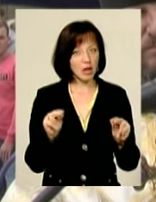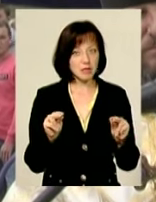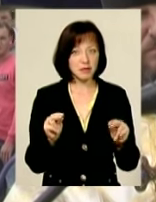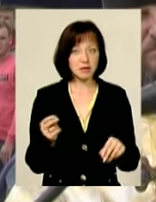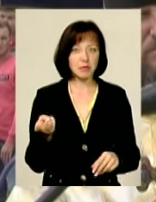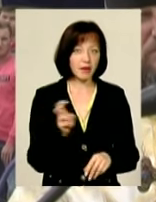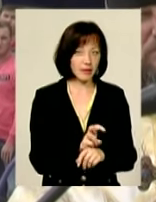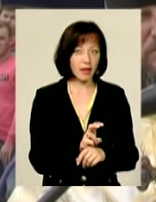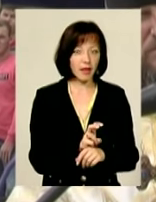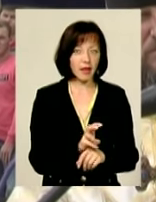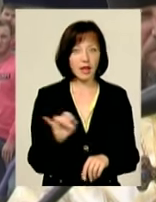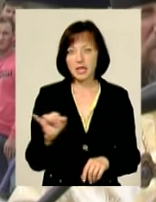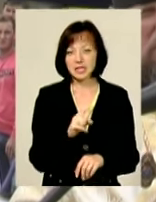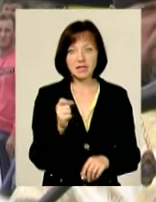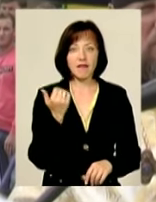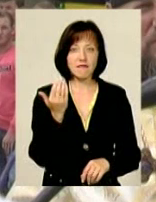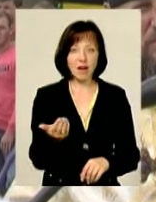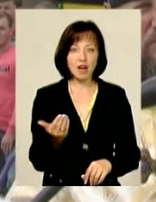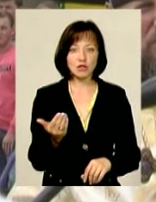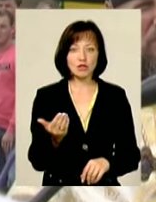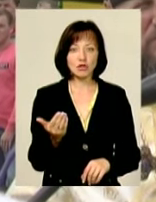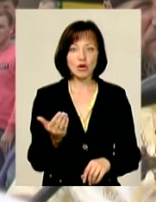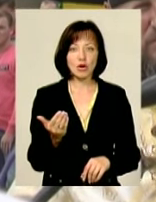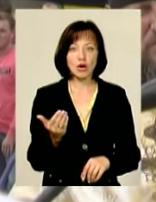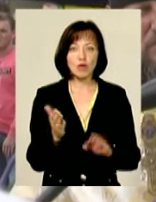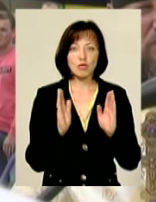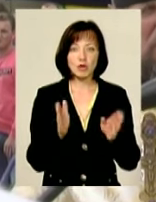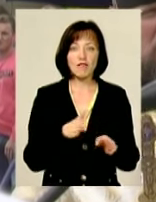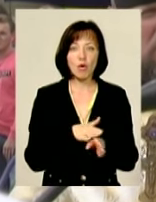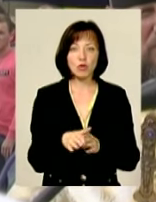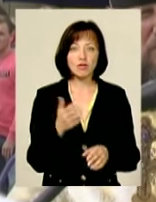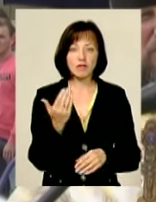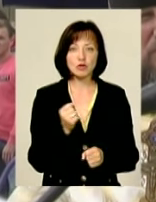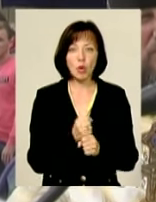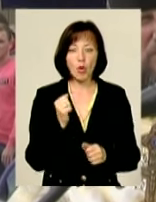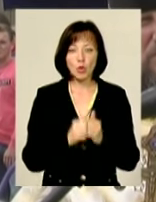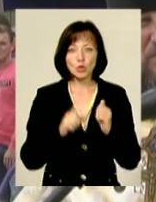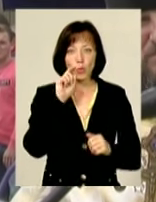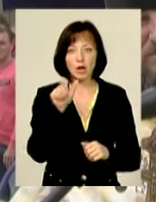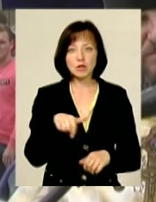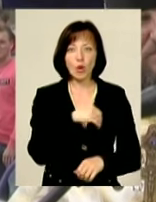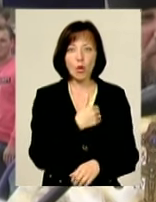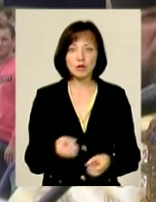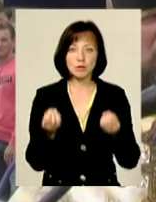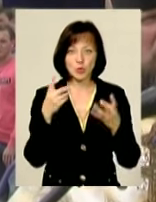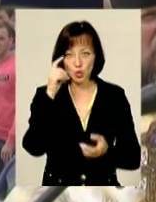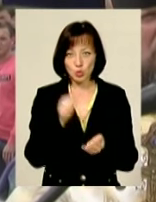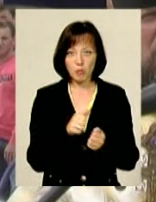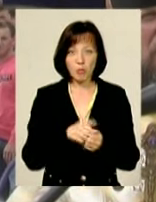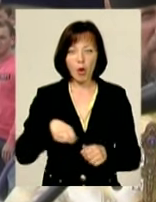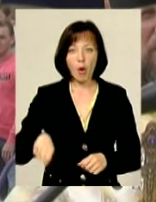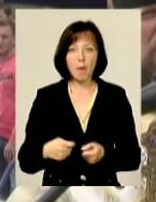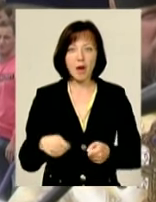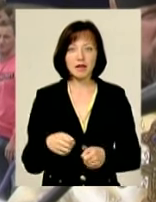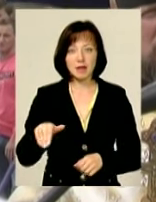прийде і за вашу не сильно розумну роботу, бо кожен України середньостатетичний хоче тупо копати яму